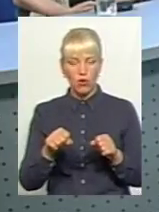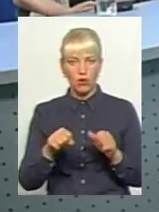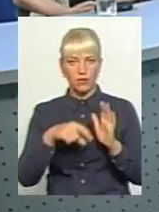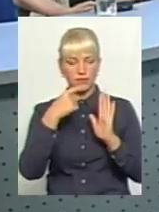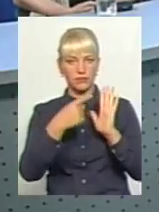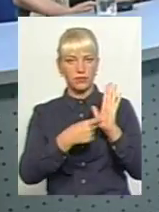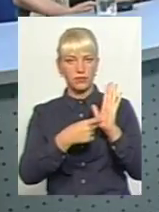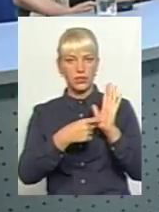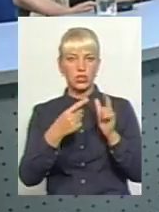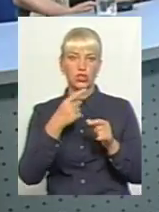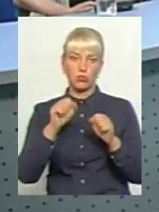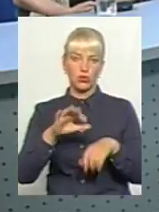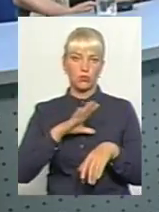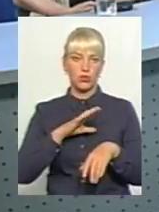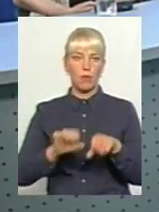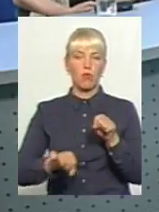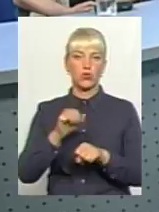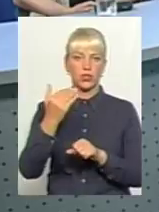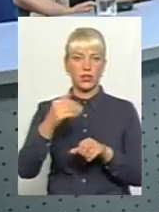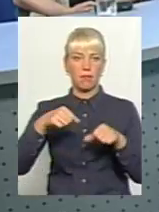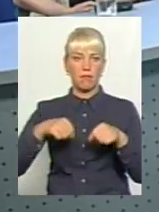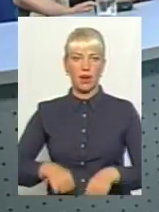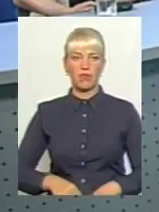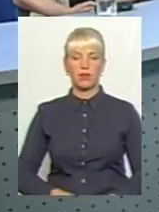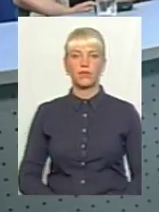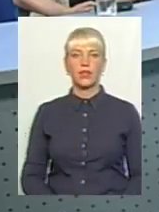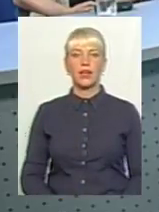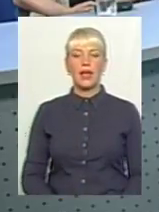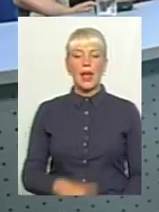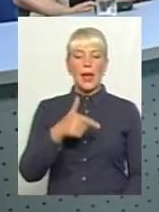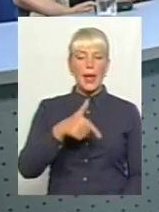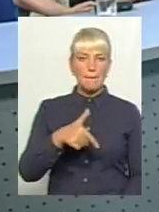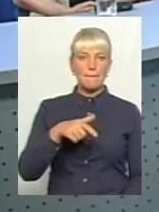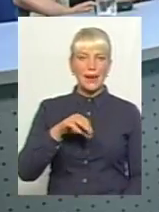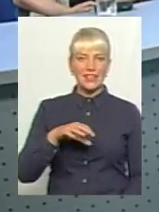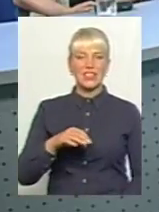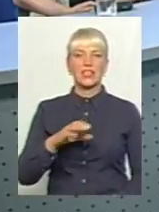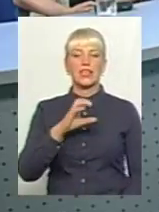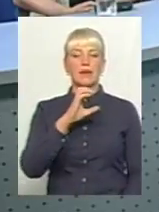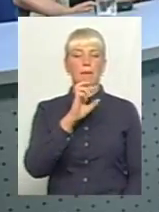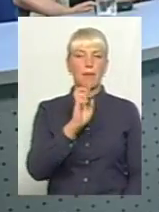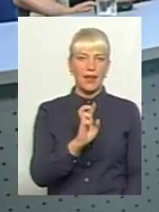І чи можуть бути таким чином порушення їх права? Гепатит В і С визиваються вірусом.